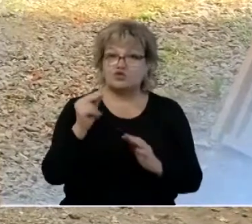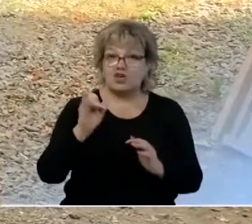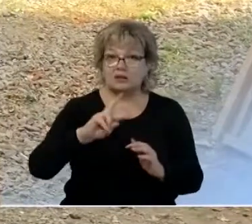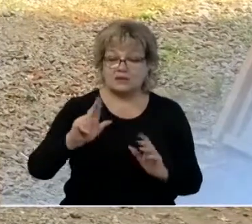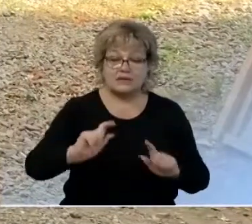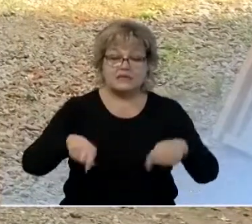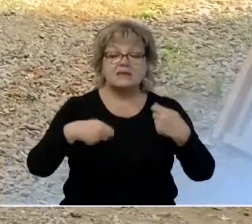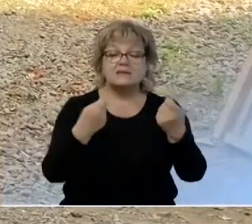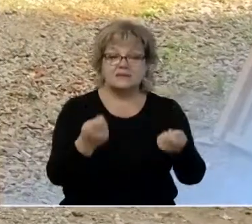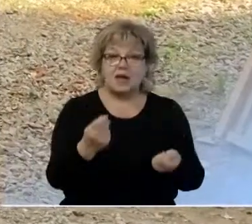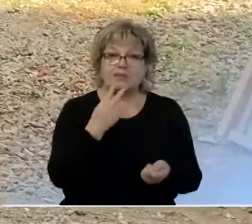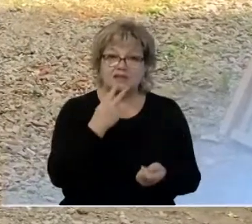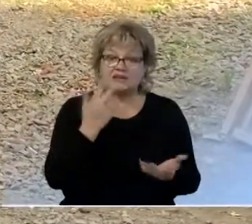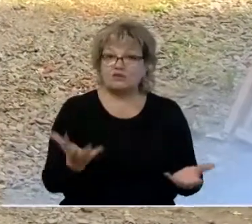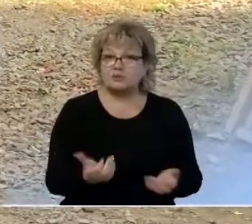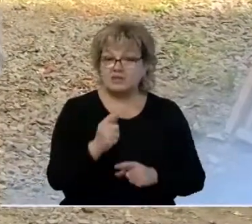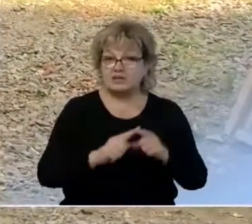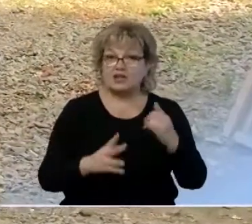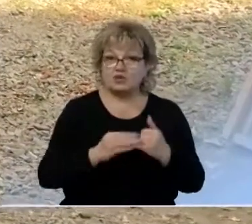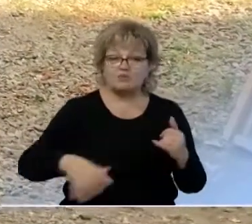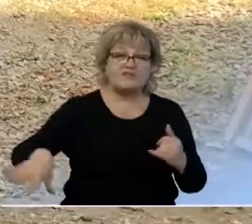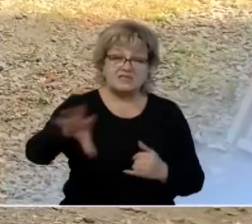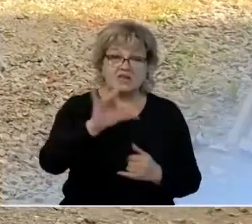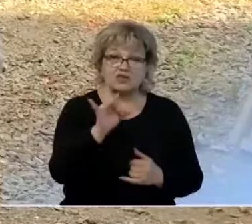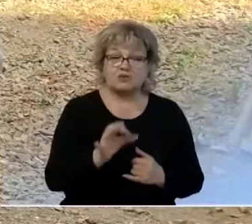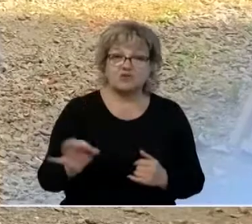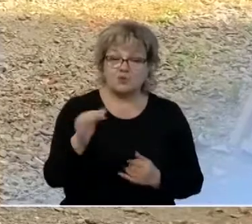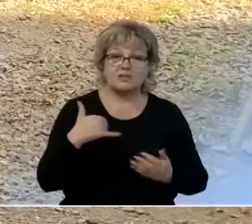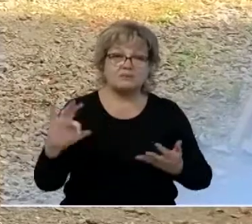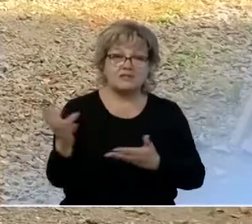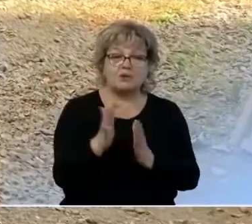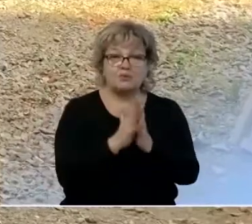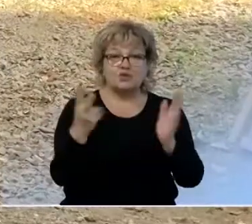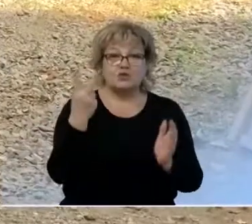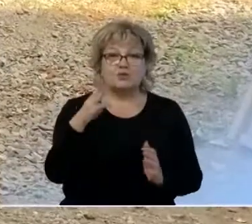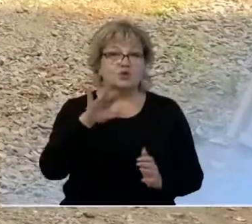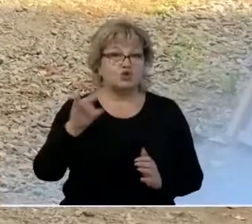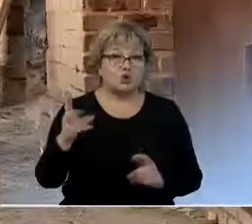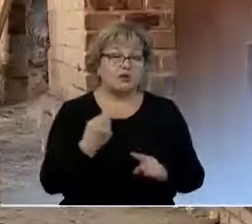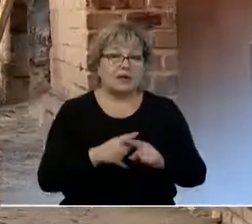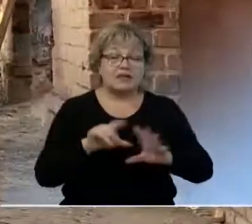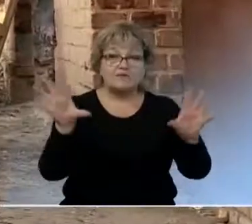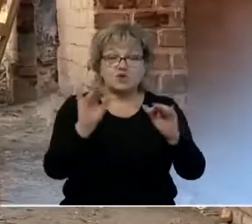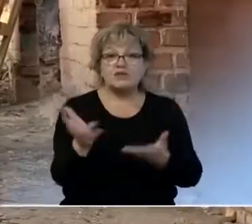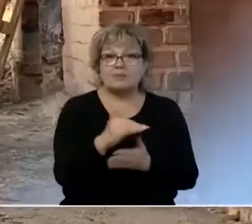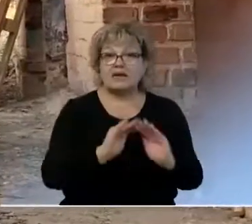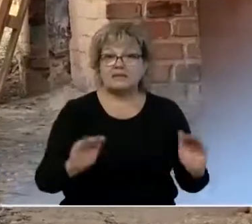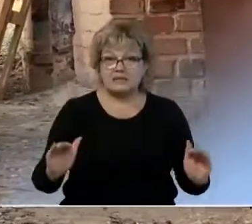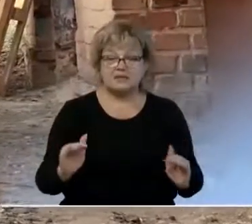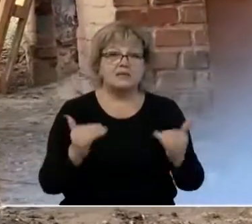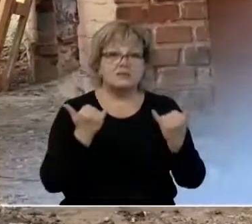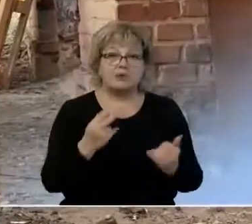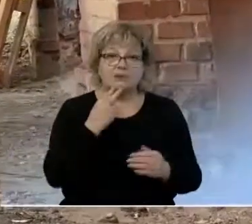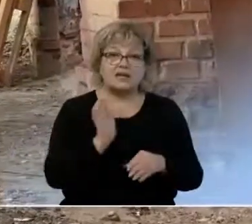батарейку, спаси родную землю. То есть со всей Ростовской области собрали более двух тонн батарейок. Это все собрали дети. Теперь